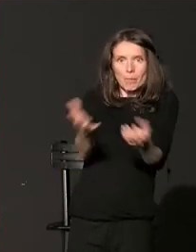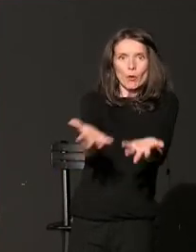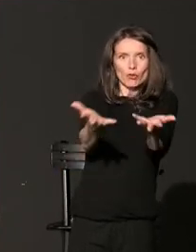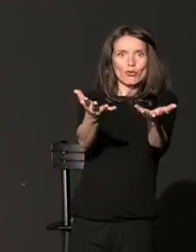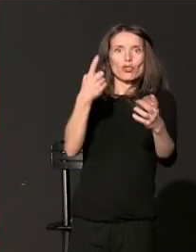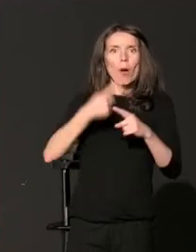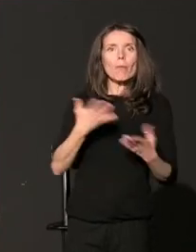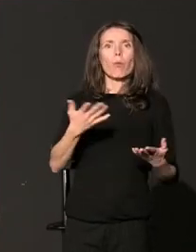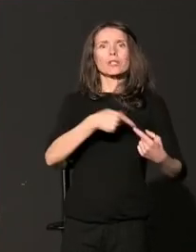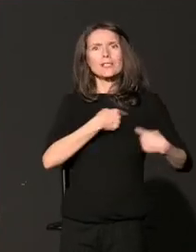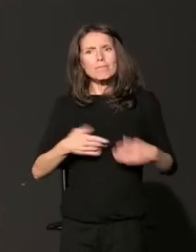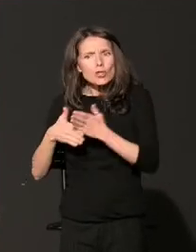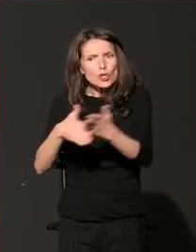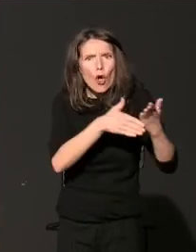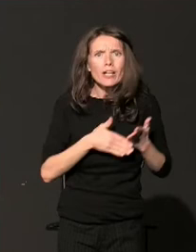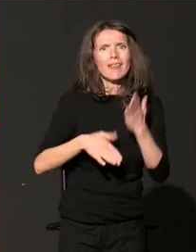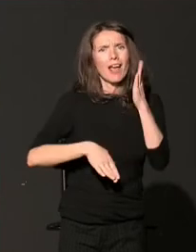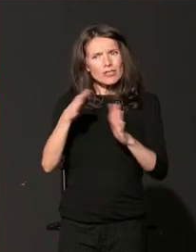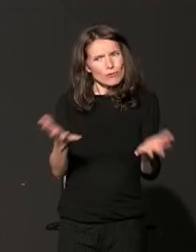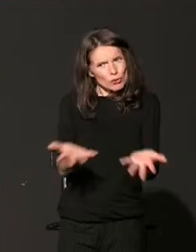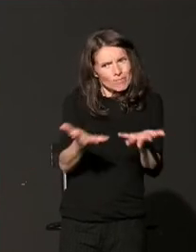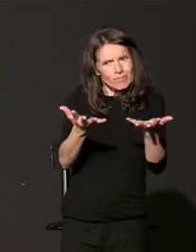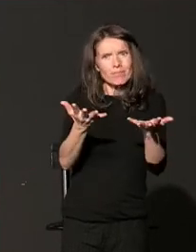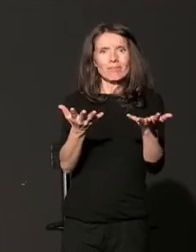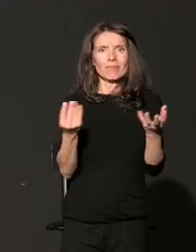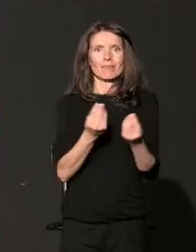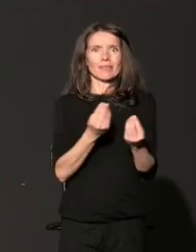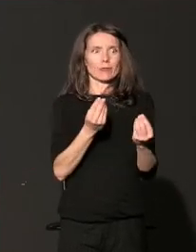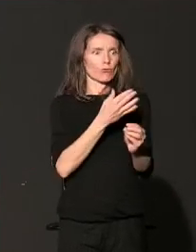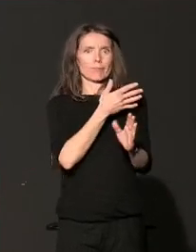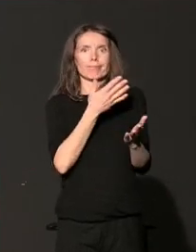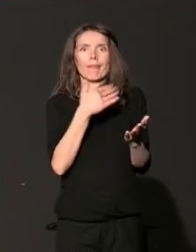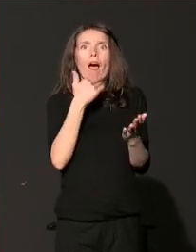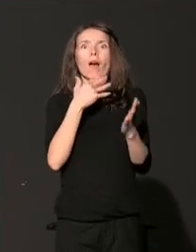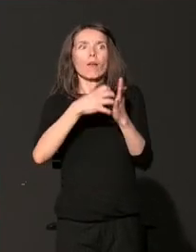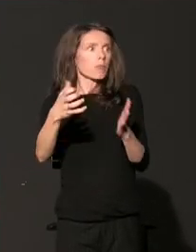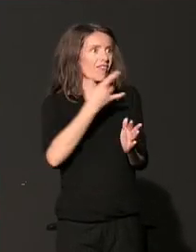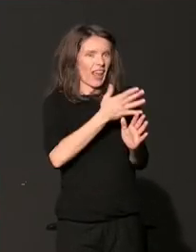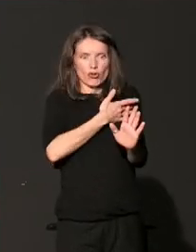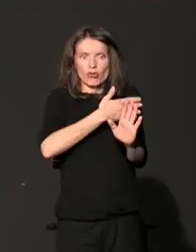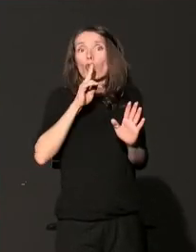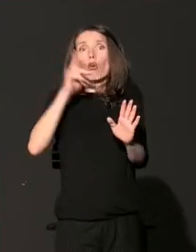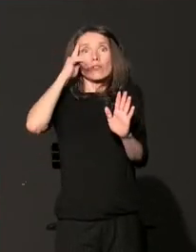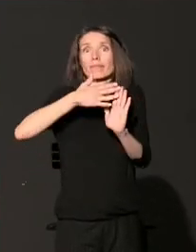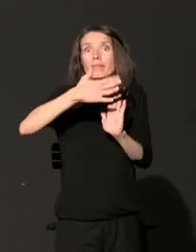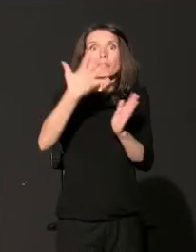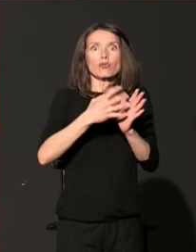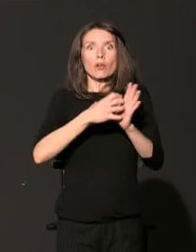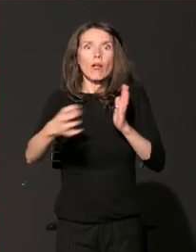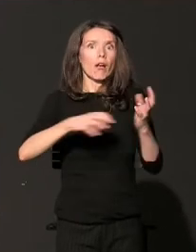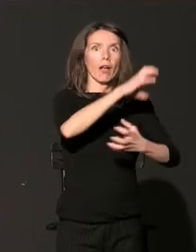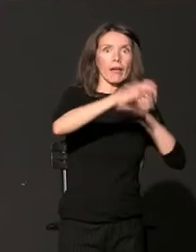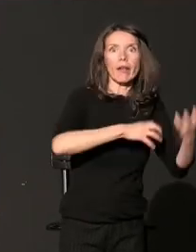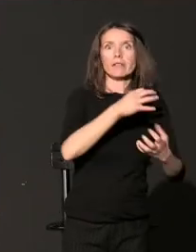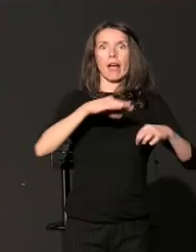i socijalne pravde u situaciji produžene, zdravstvene, društvene i ekonomske krize. Građani su ti koji donosi